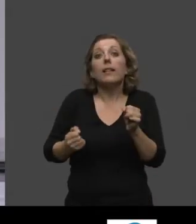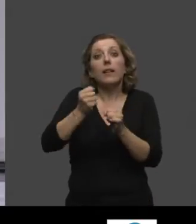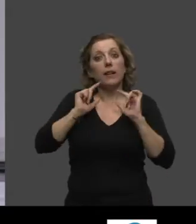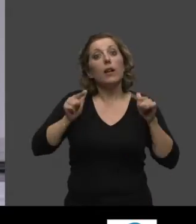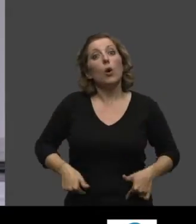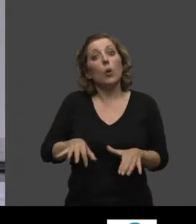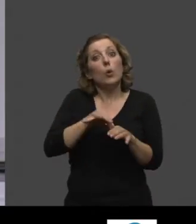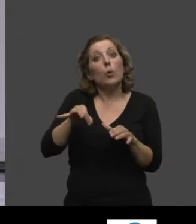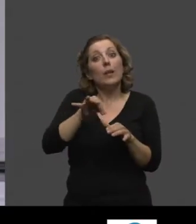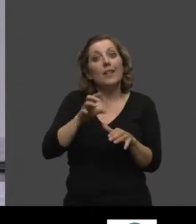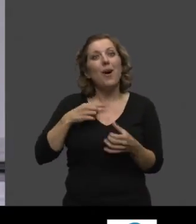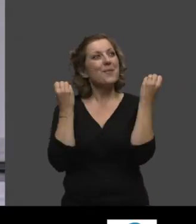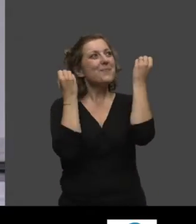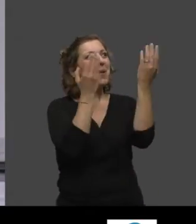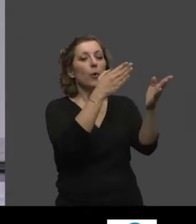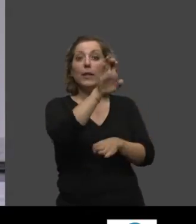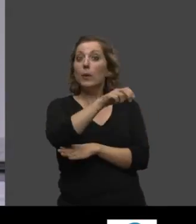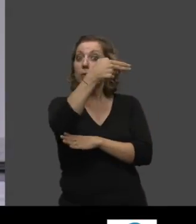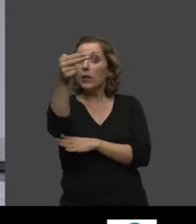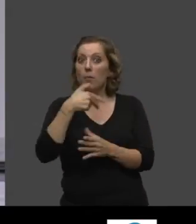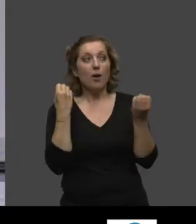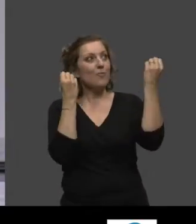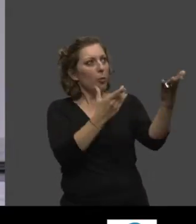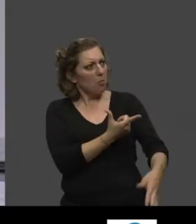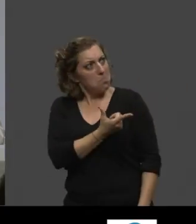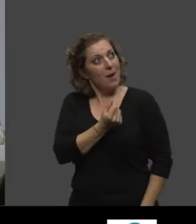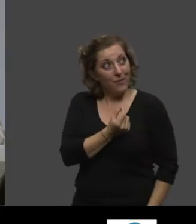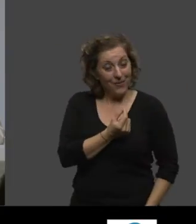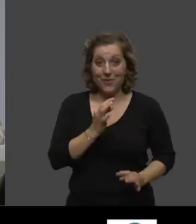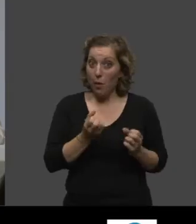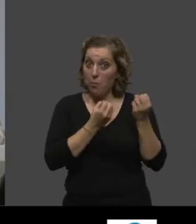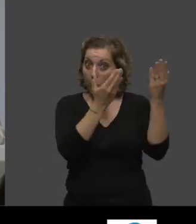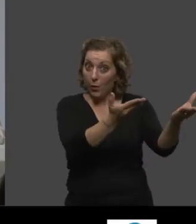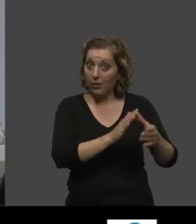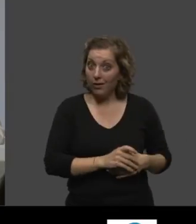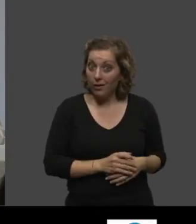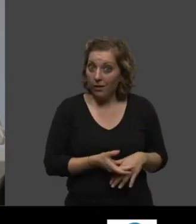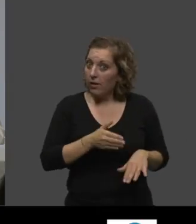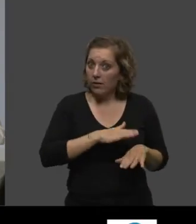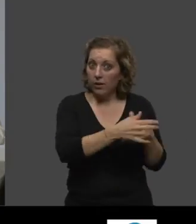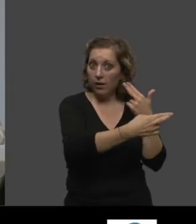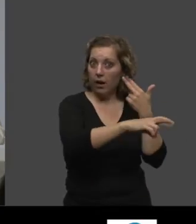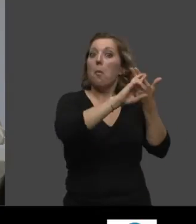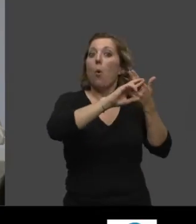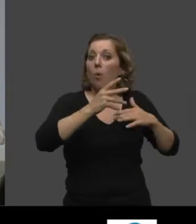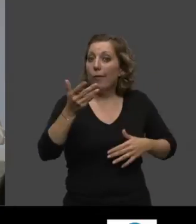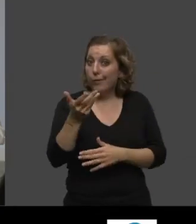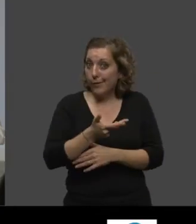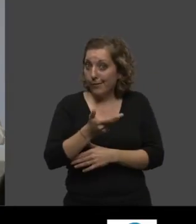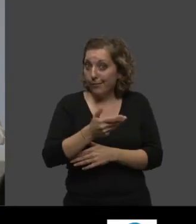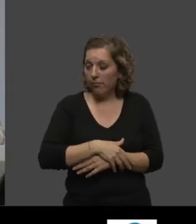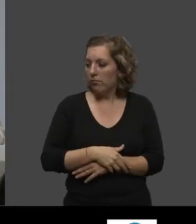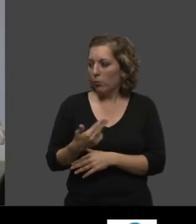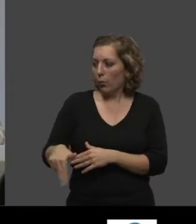cuisine, j'avais proposé à l'éducation nationale de nous associer. Et il m'a répondu, enfin, il m'a été